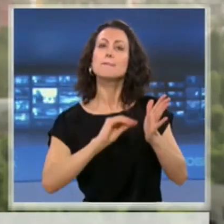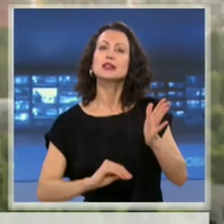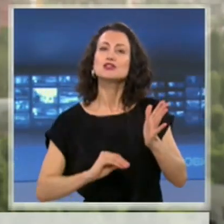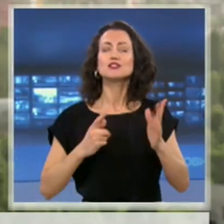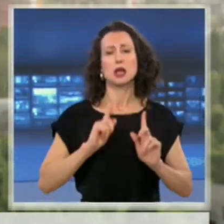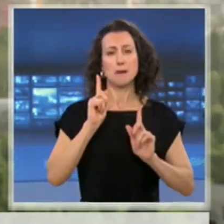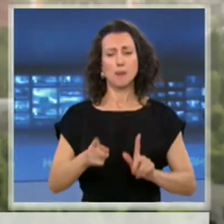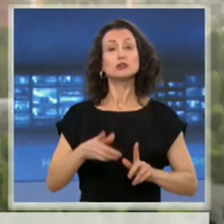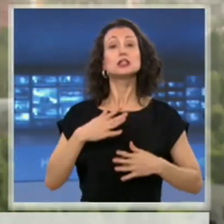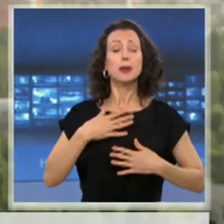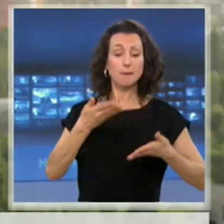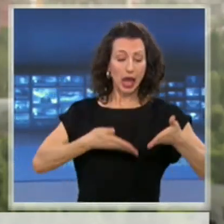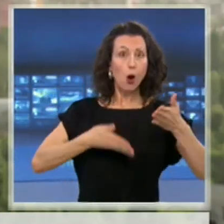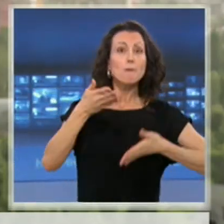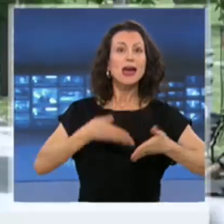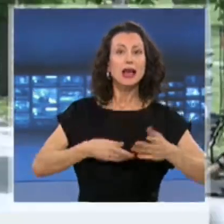на парковете от всички.